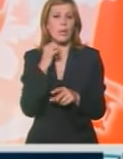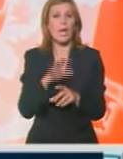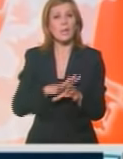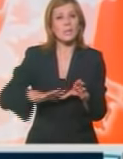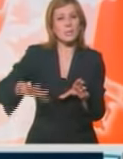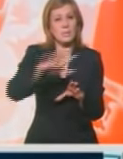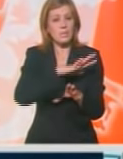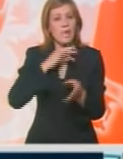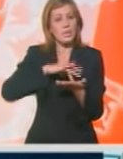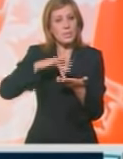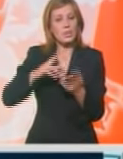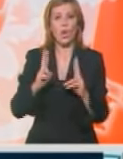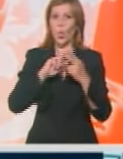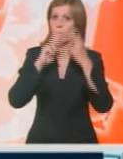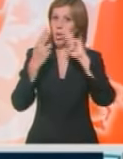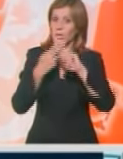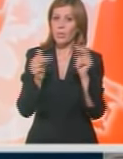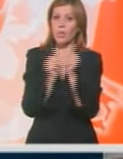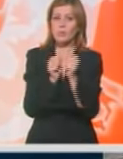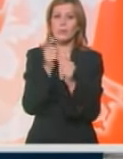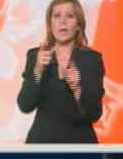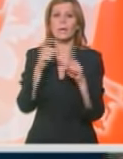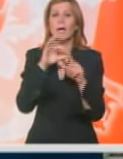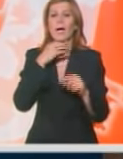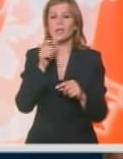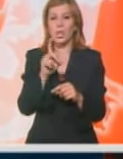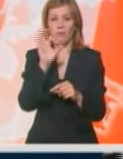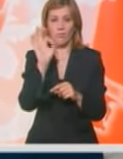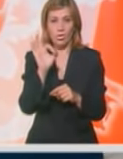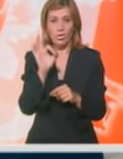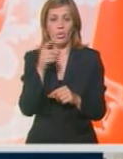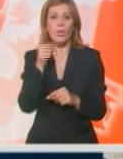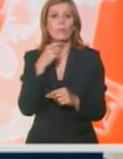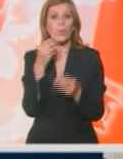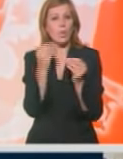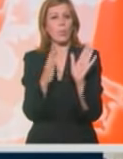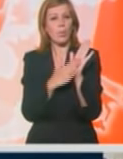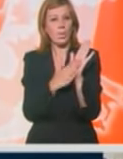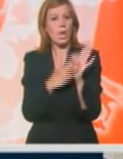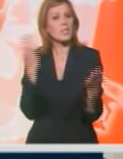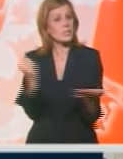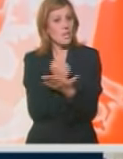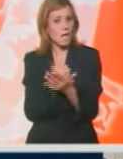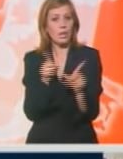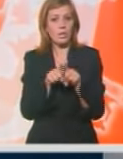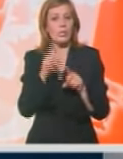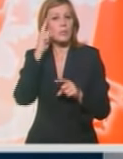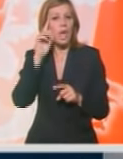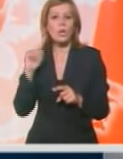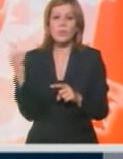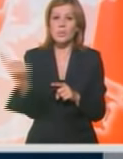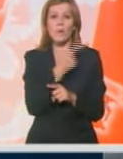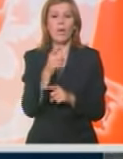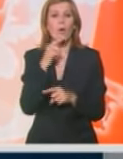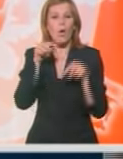ostale regionalne centre upoznamo sa Dragačevom. A da je sabor Trubača u Guči dobra prilika za zaradu, najbolje znaju svi oni